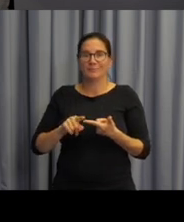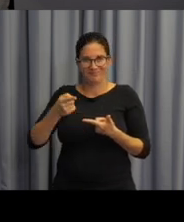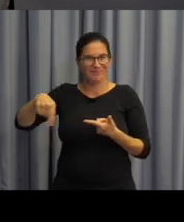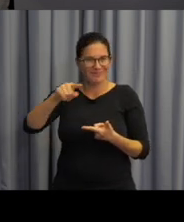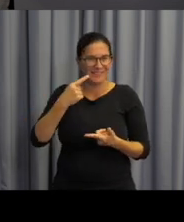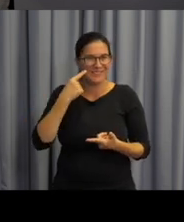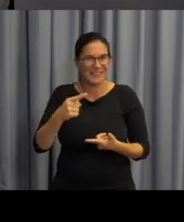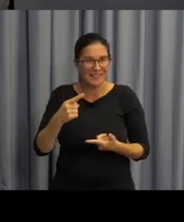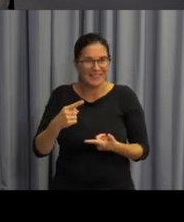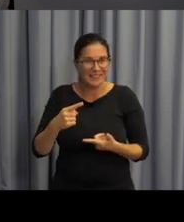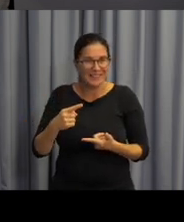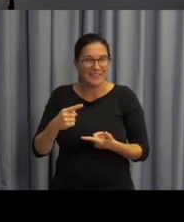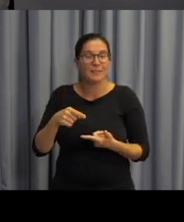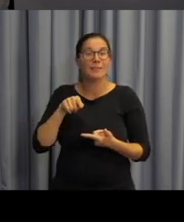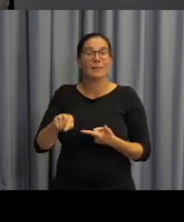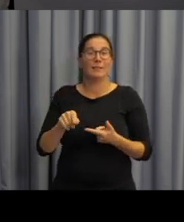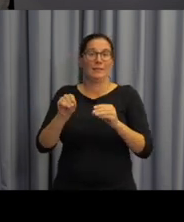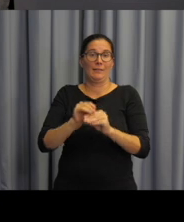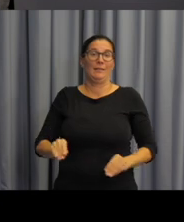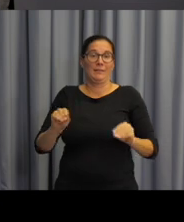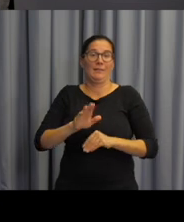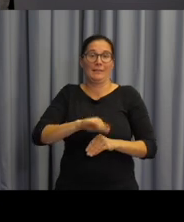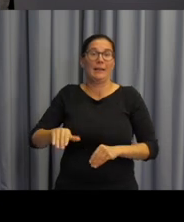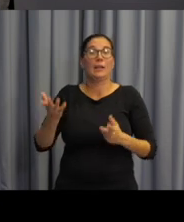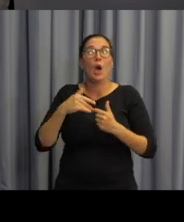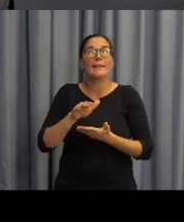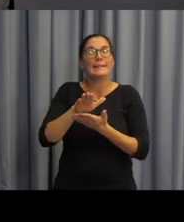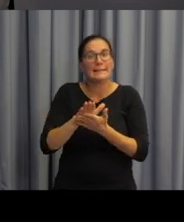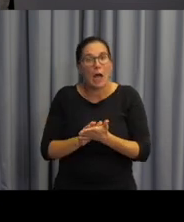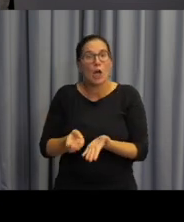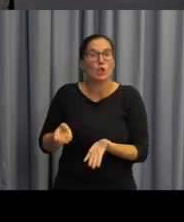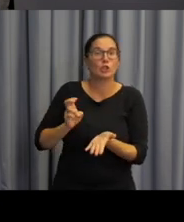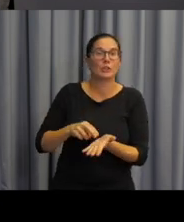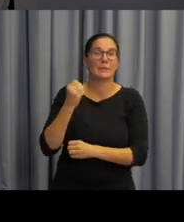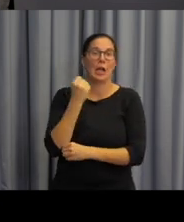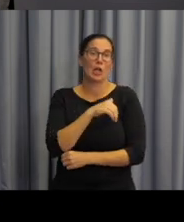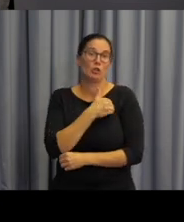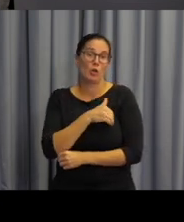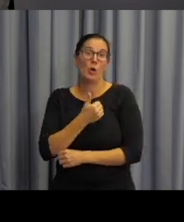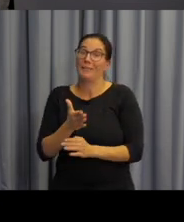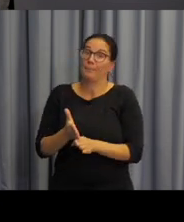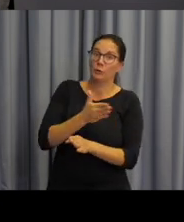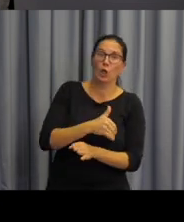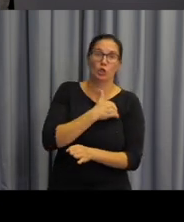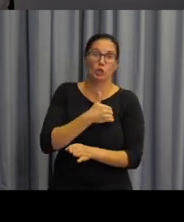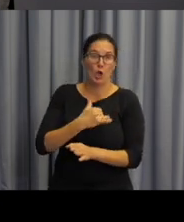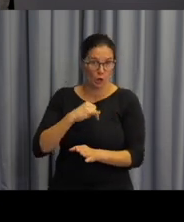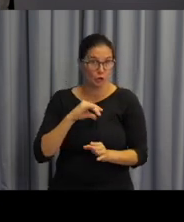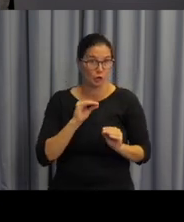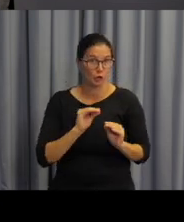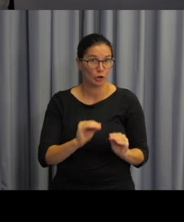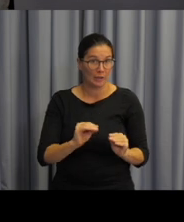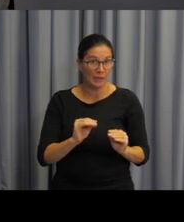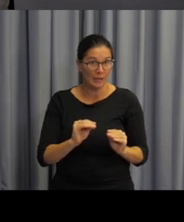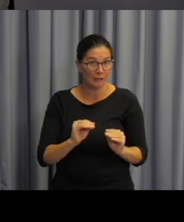jak jste si všimli, pracujeme už s dětmi od začátku školní docházky, případně dětmi předškolními.